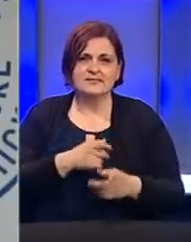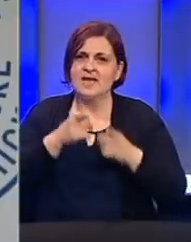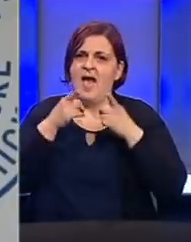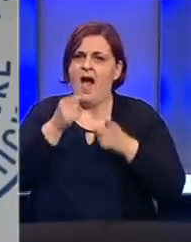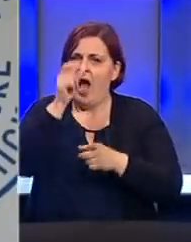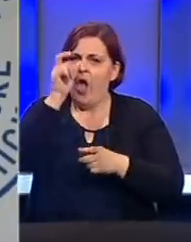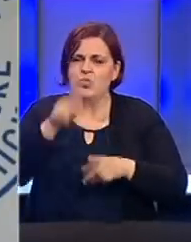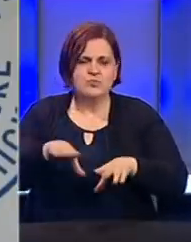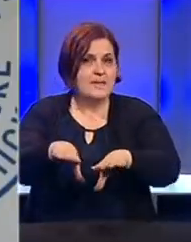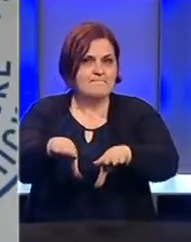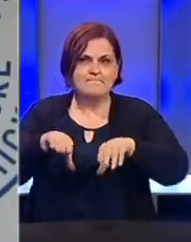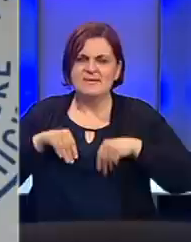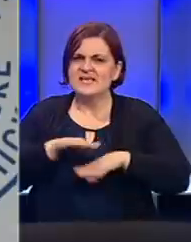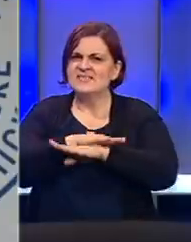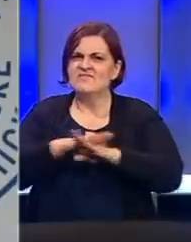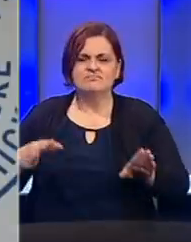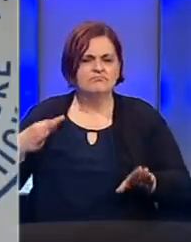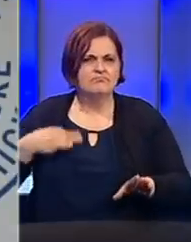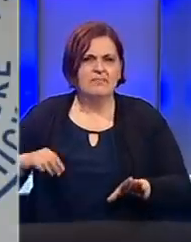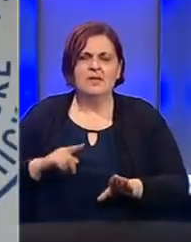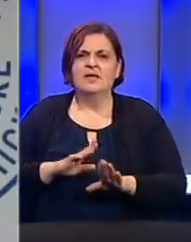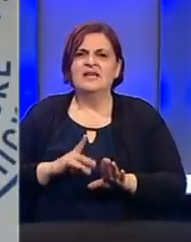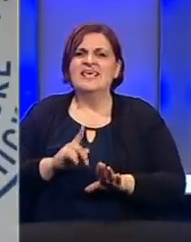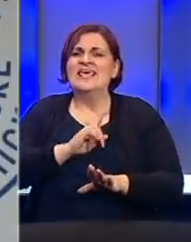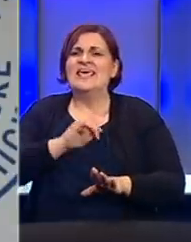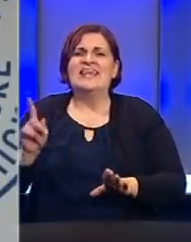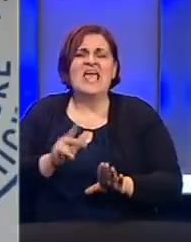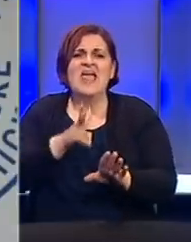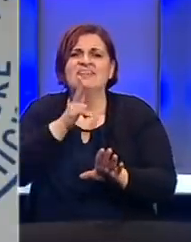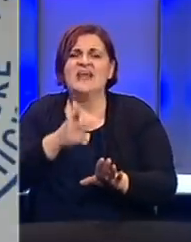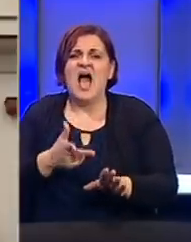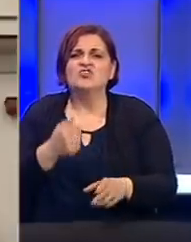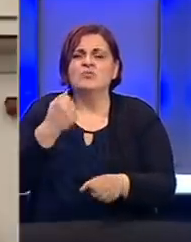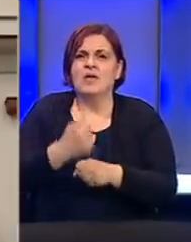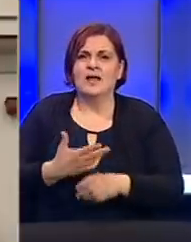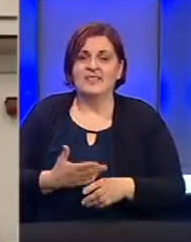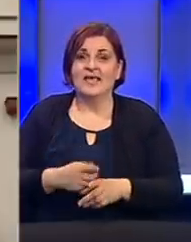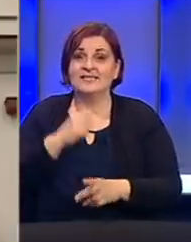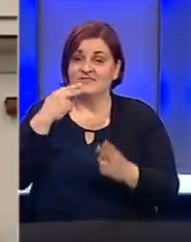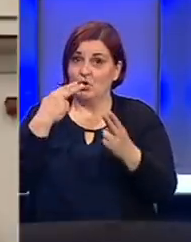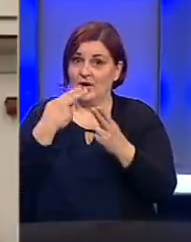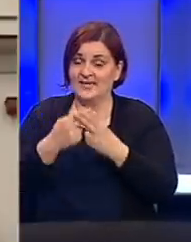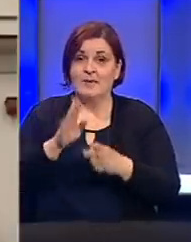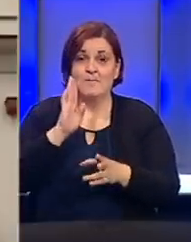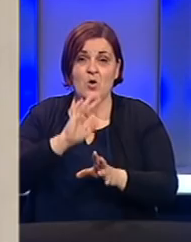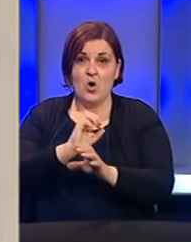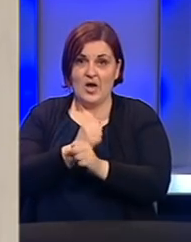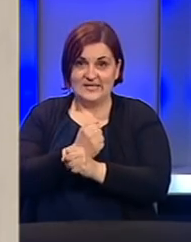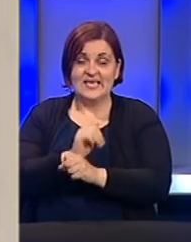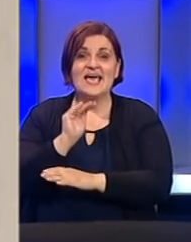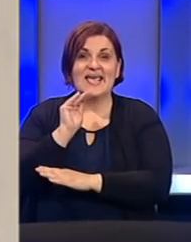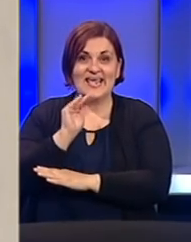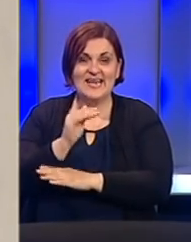kao ljudi prihvatili sve zadatke koje niko čak nije ni tražio od njih da radi. Iz Crvenog krsta Bosni i Hercegovine